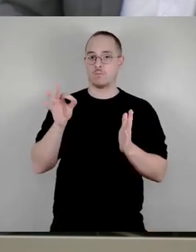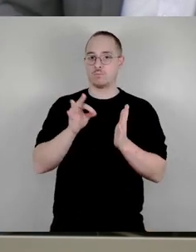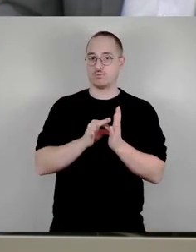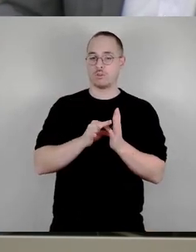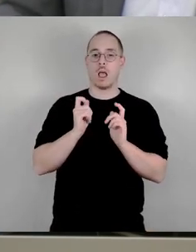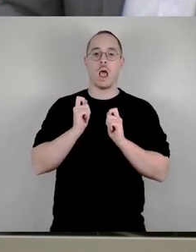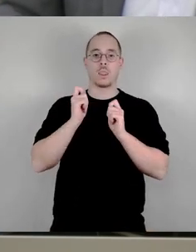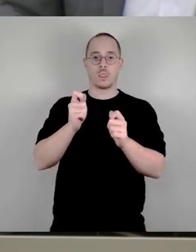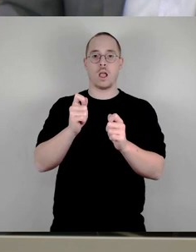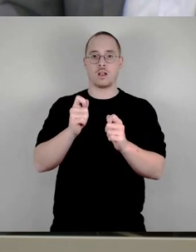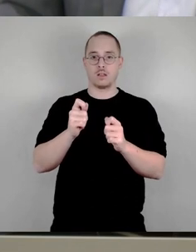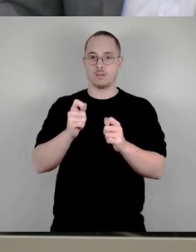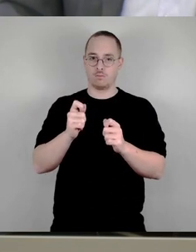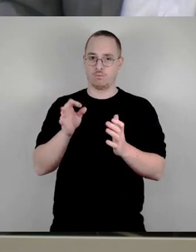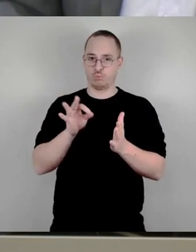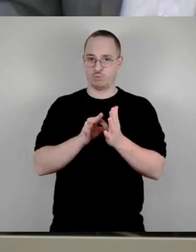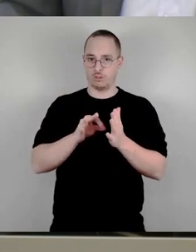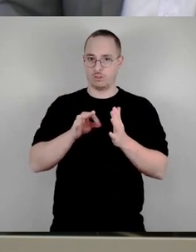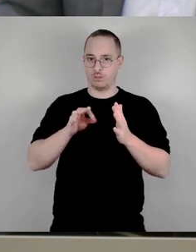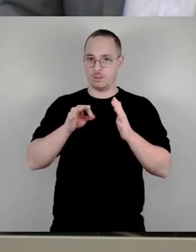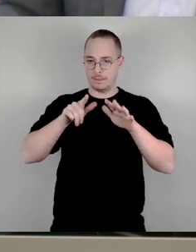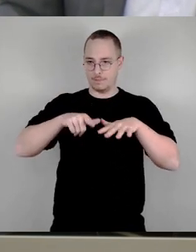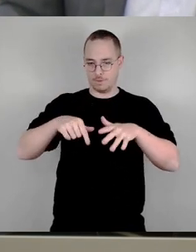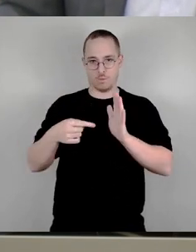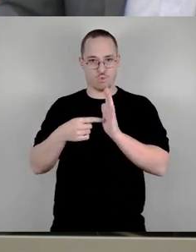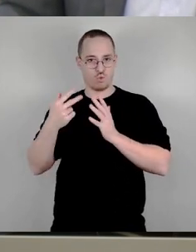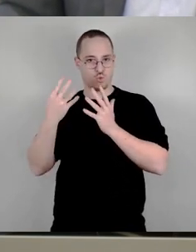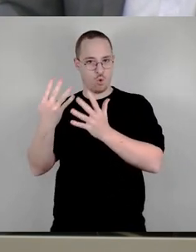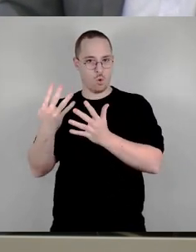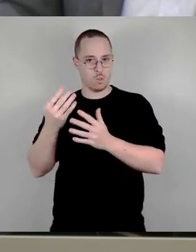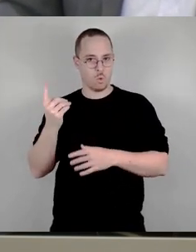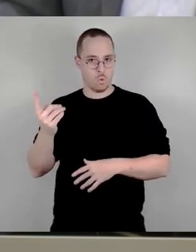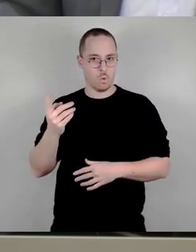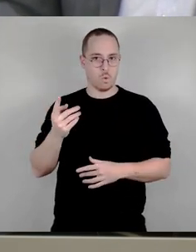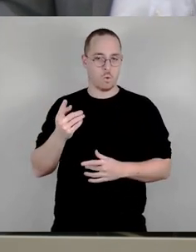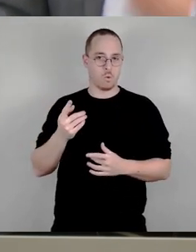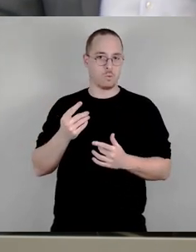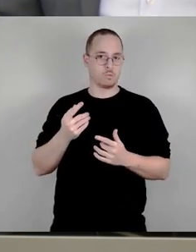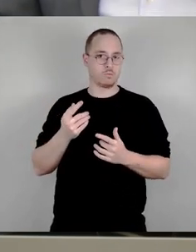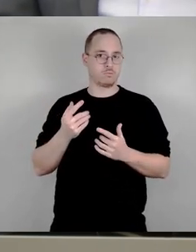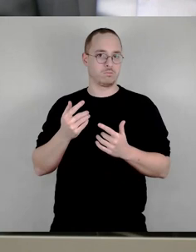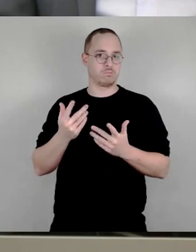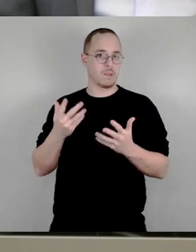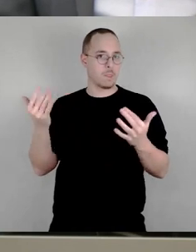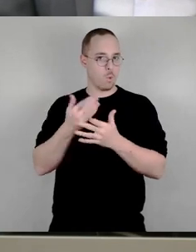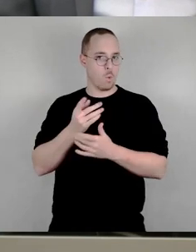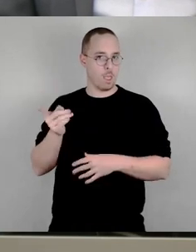179, Einreicher Bündnis 90 die Grünen. Auch hier der federführende Ausschussbericht, wer zustimmen möchte, den bitte ich jetzt um Stimmzeichen.